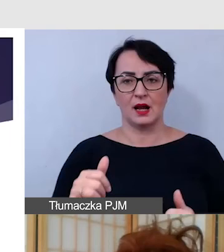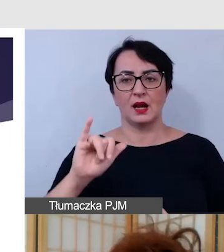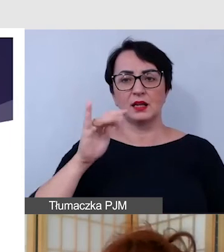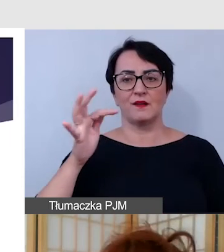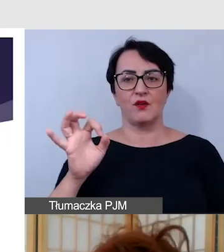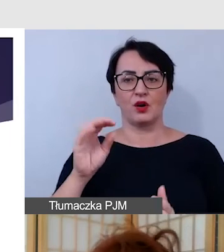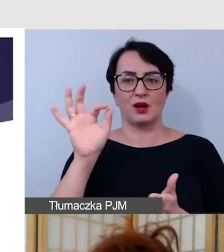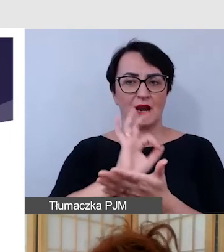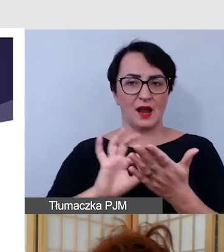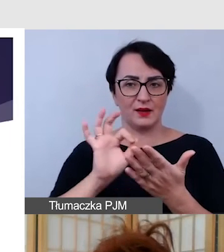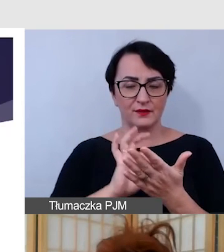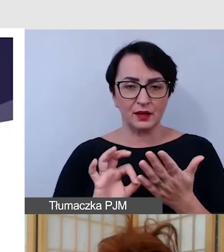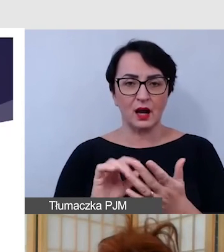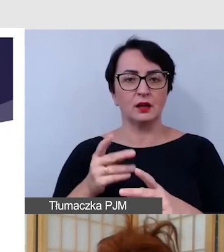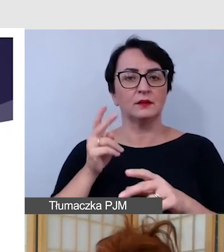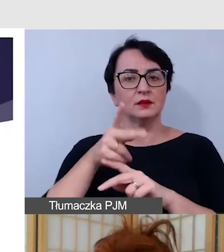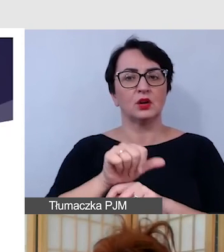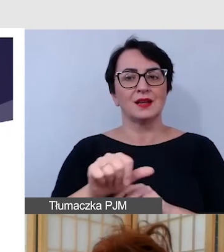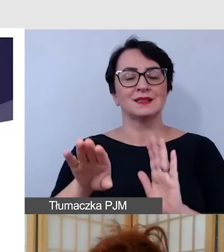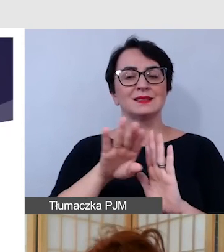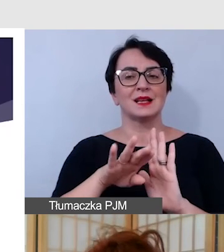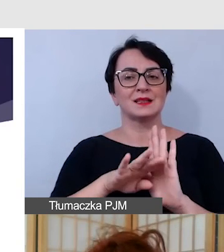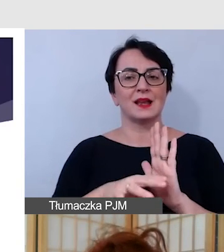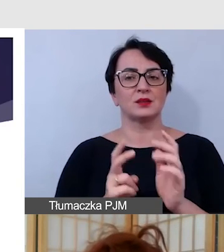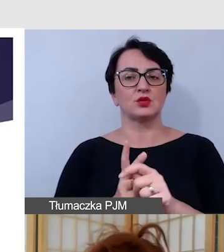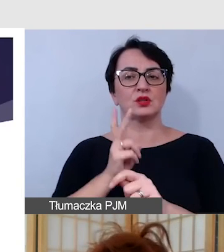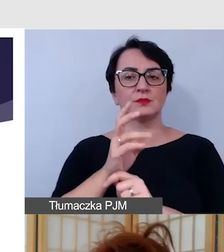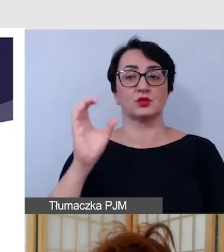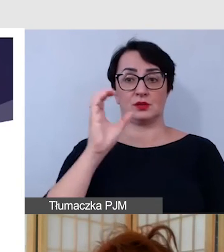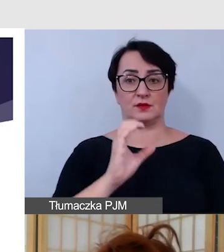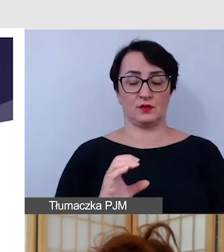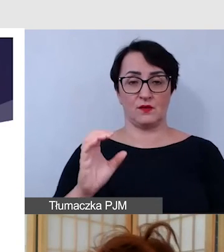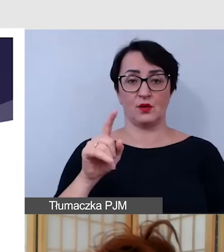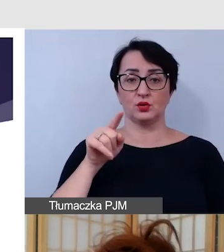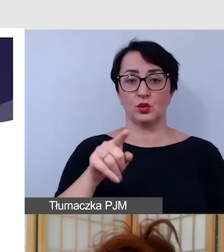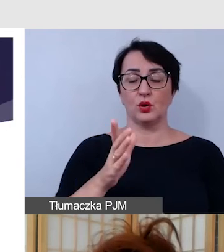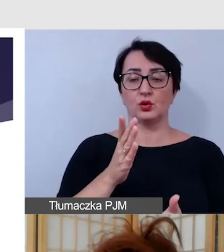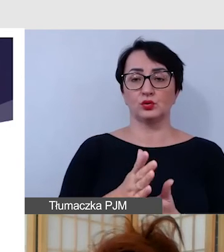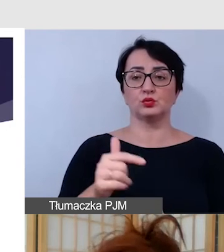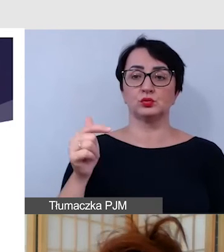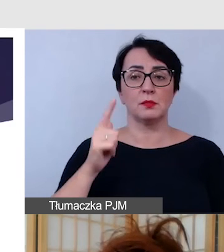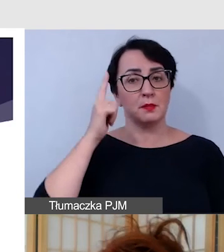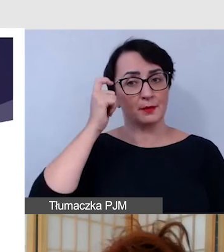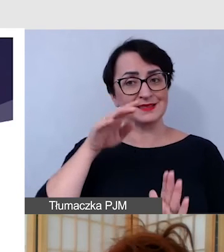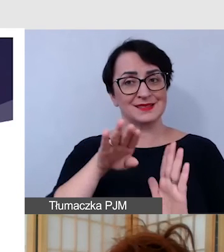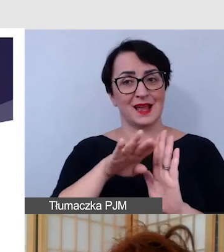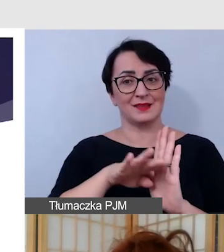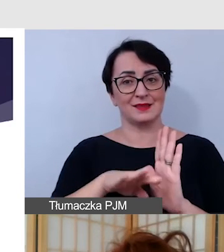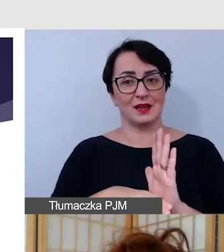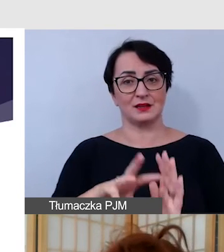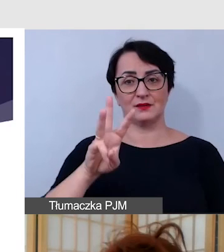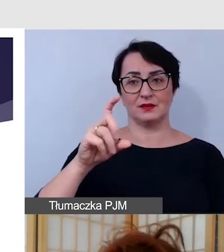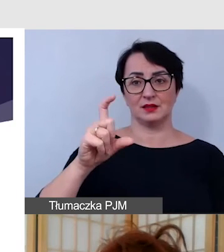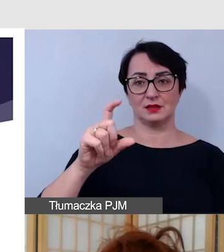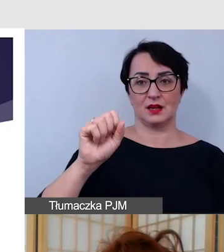to tu już wchodzimy ściśle w zasady dostępności cyfrowej i w tym momencie musimy pamiętać o standardzie WCAG,